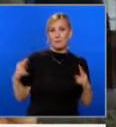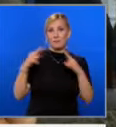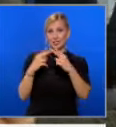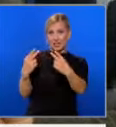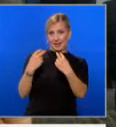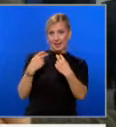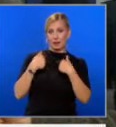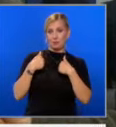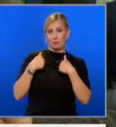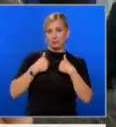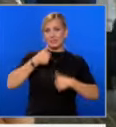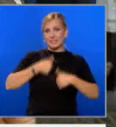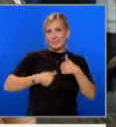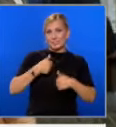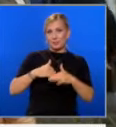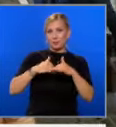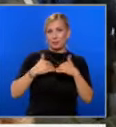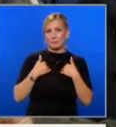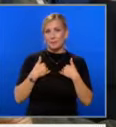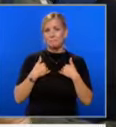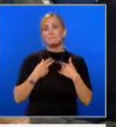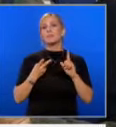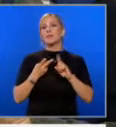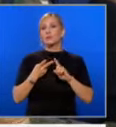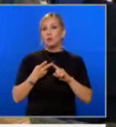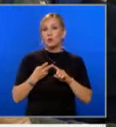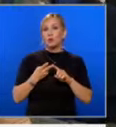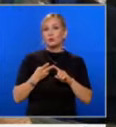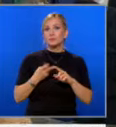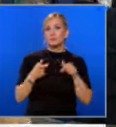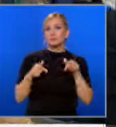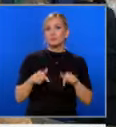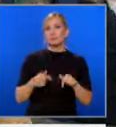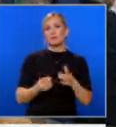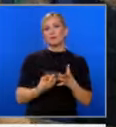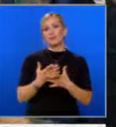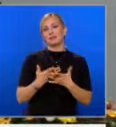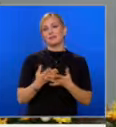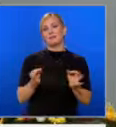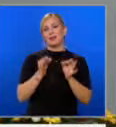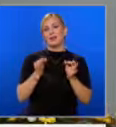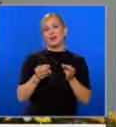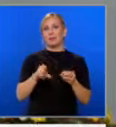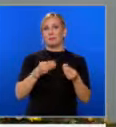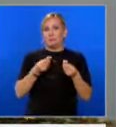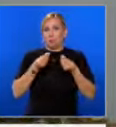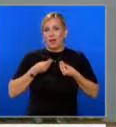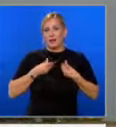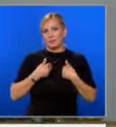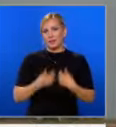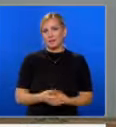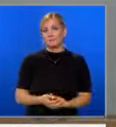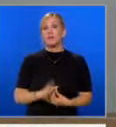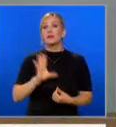моето състезание и да ме подкрепи. Второ, че отново имам специален подарък от него. Всички наши спортисти,